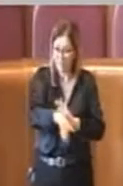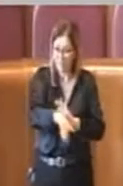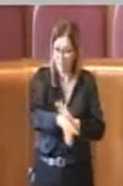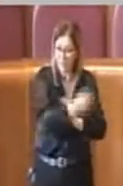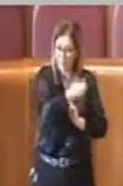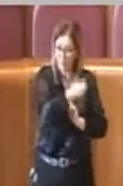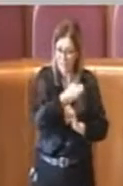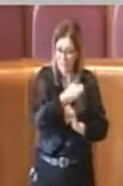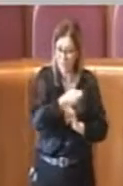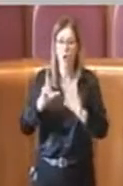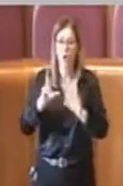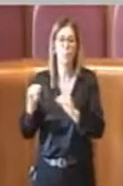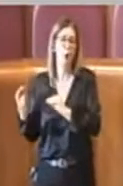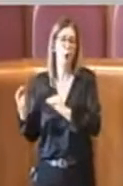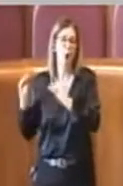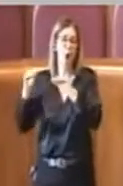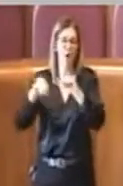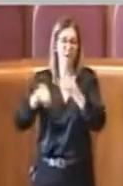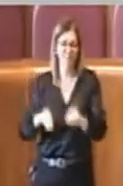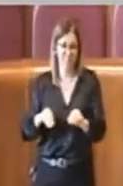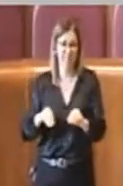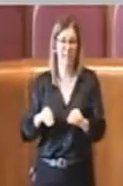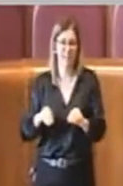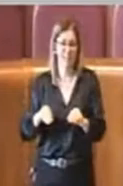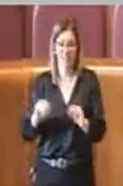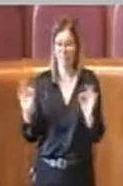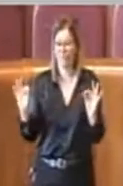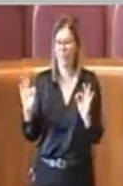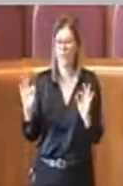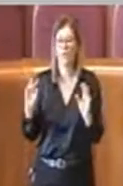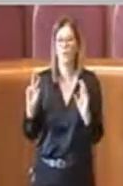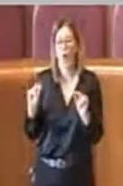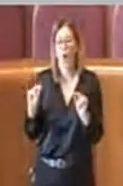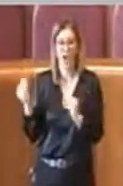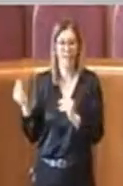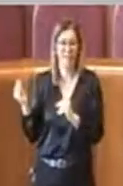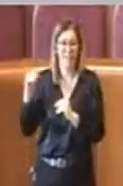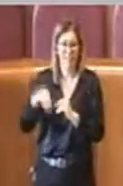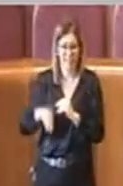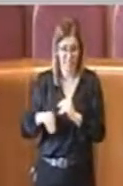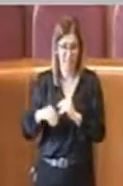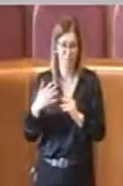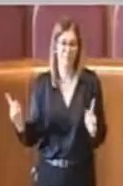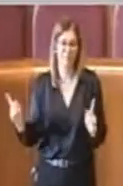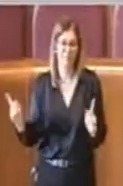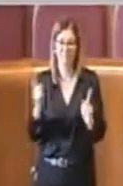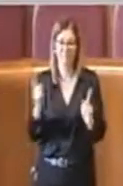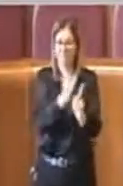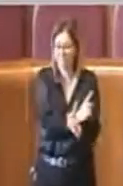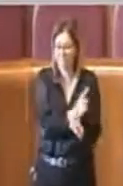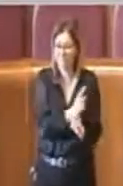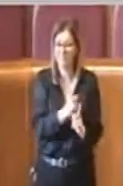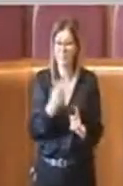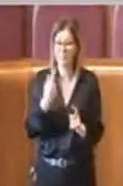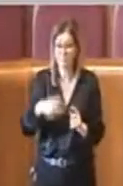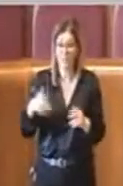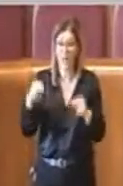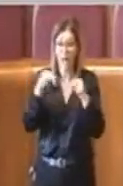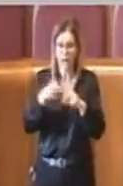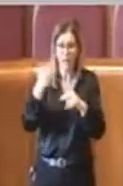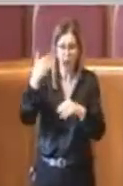reintegrate con energie fresche. Questa è una cosa che da tanti anni non c'era un ricambio